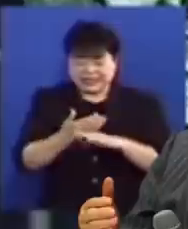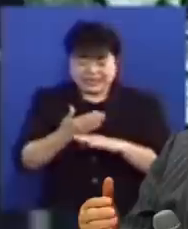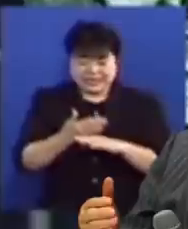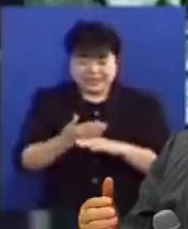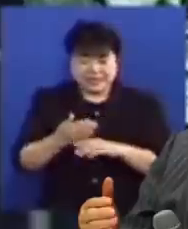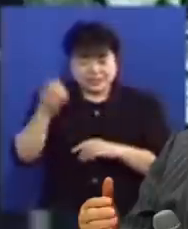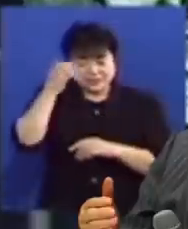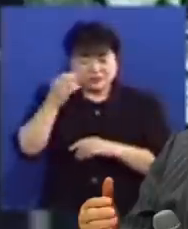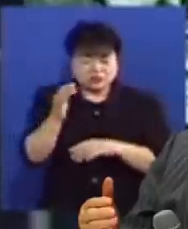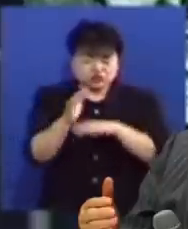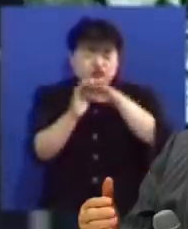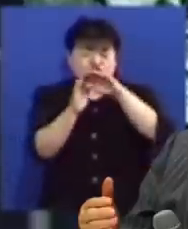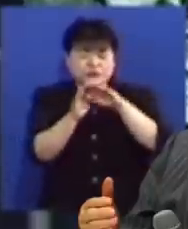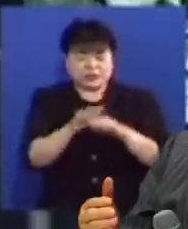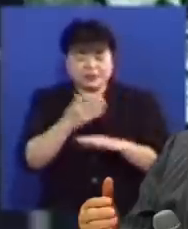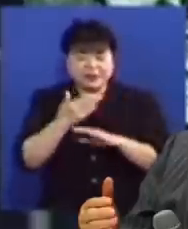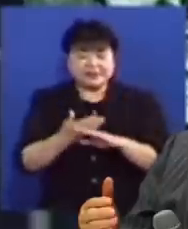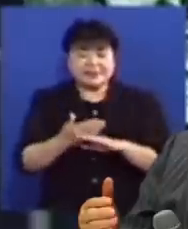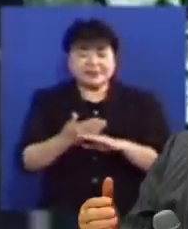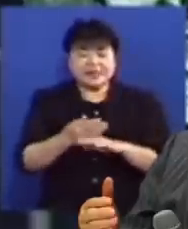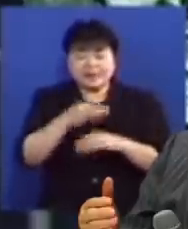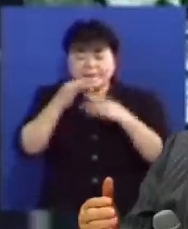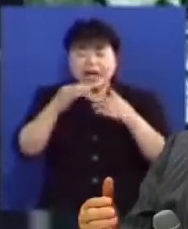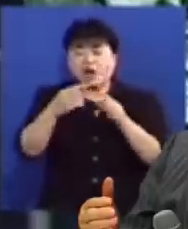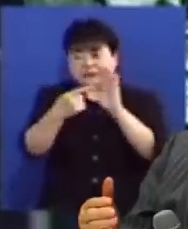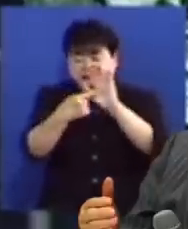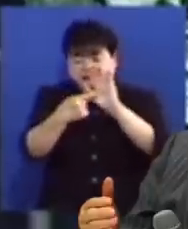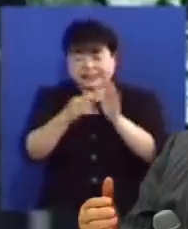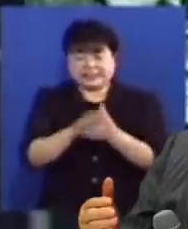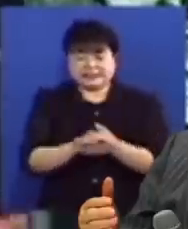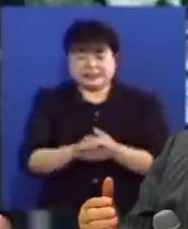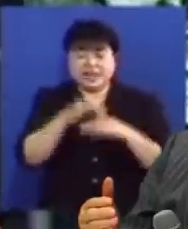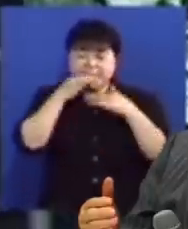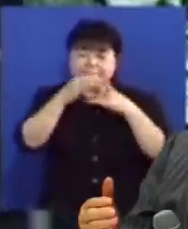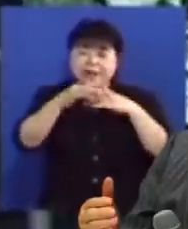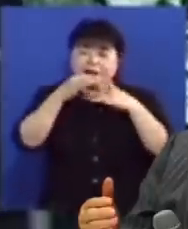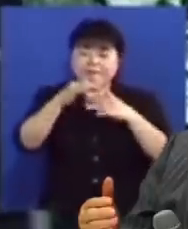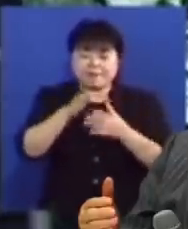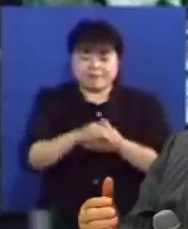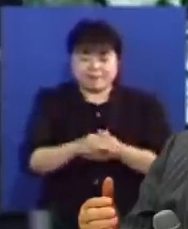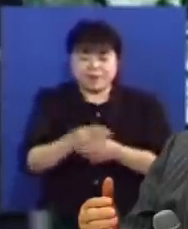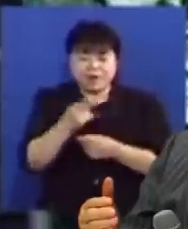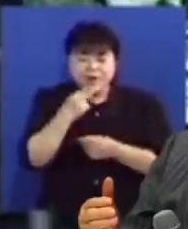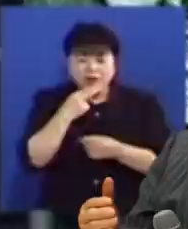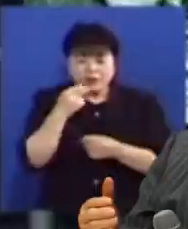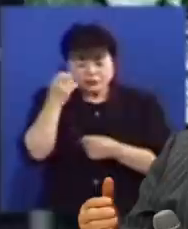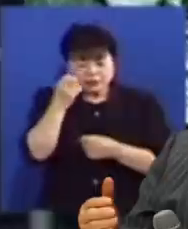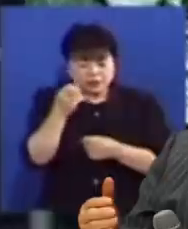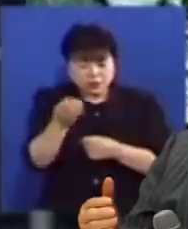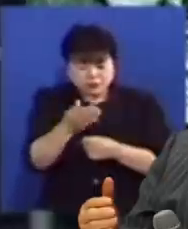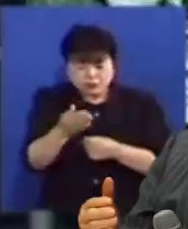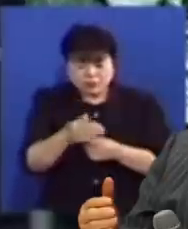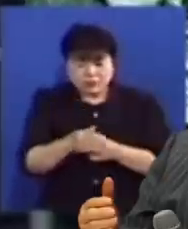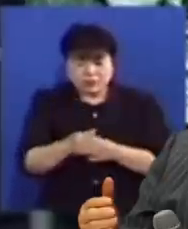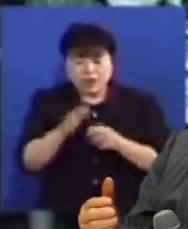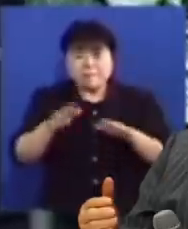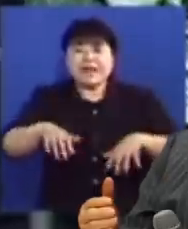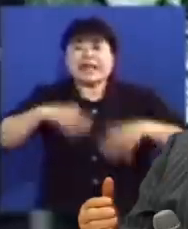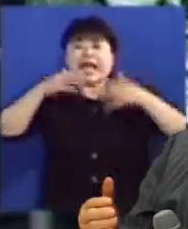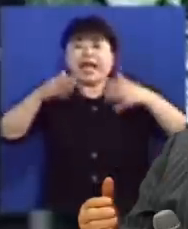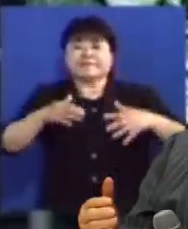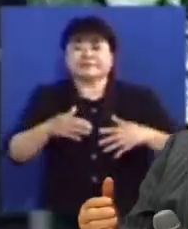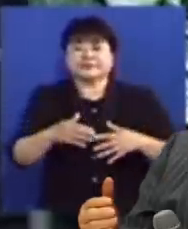그 증거로 다른 방언을 말하기 시작하는 것입니다 방언 안 했으니 성령이 안 계신 것은 아닌 것입니다 바람같이